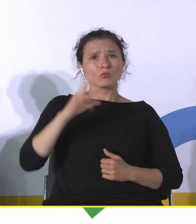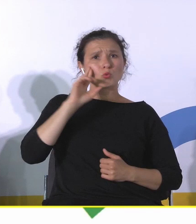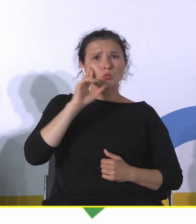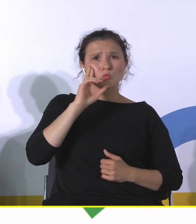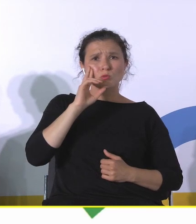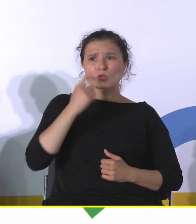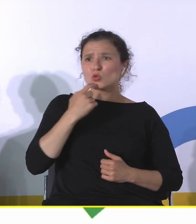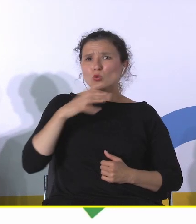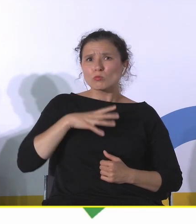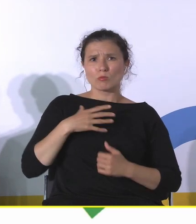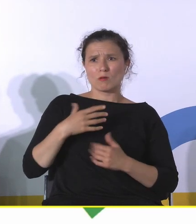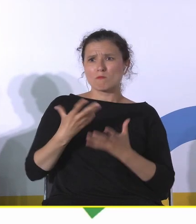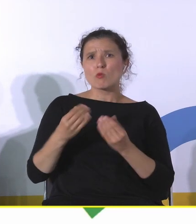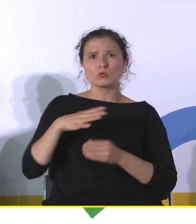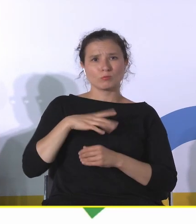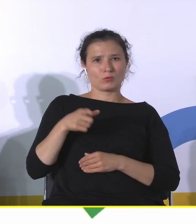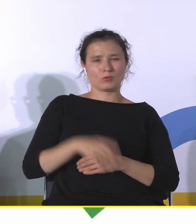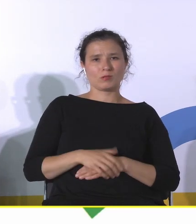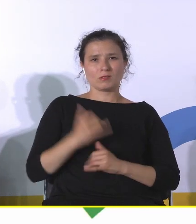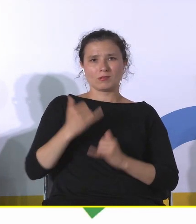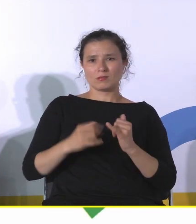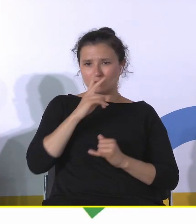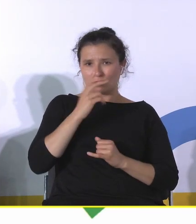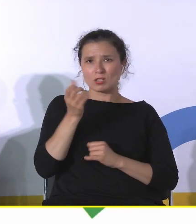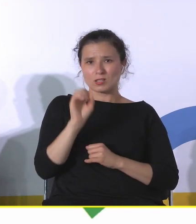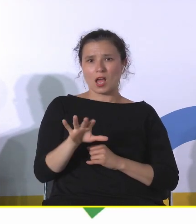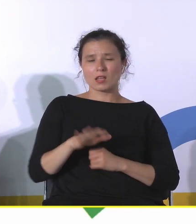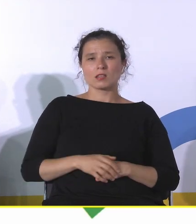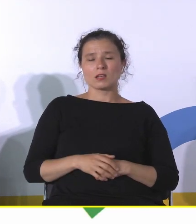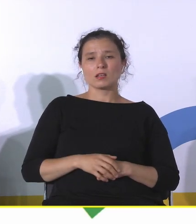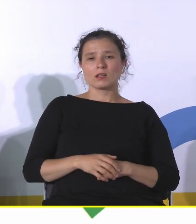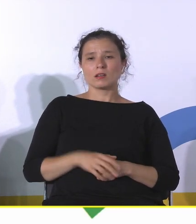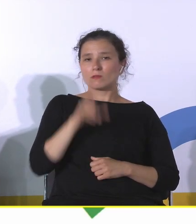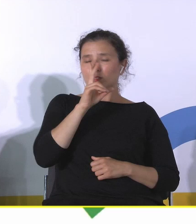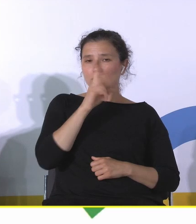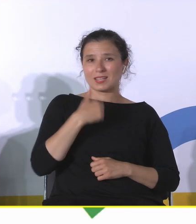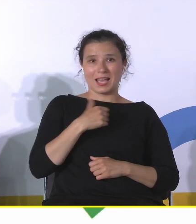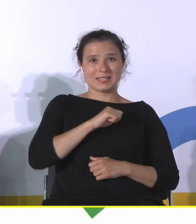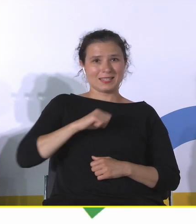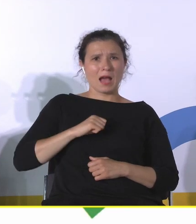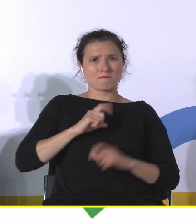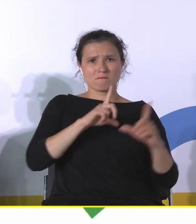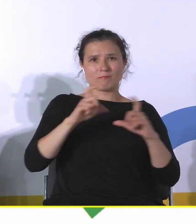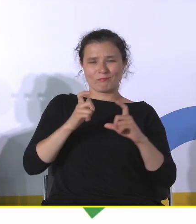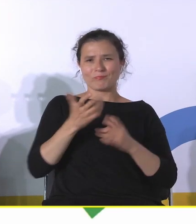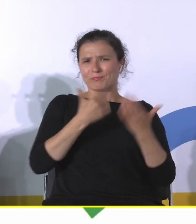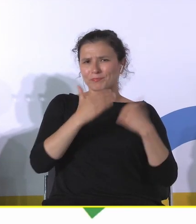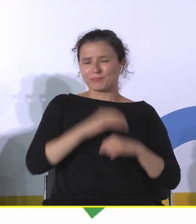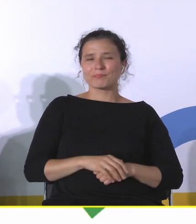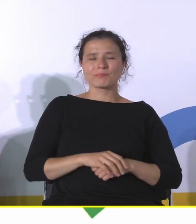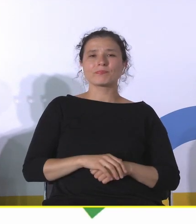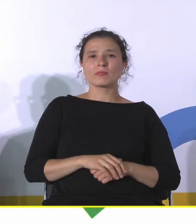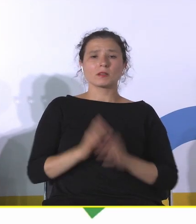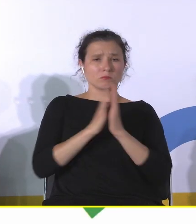było, czemu to służyło. Jeżeli widzicie państwo ten slajd, sam go zrobiłem już trochę temu, to jakby można było poprosić o